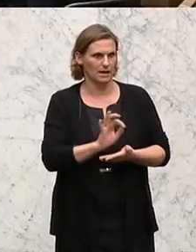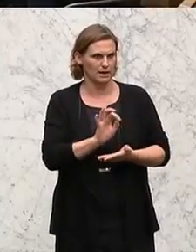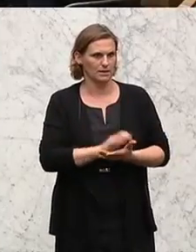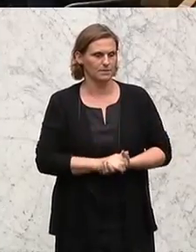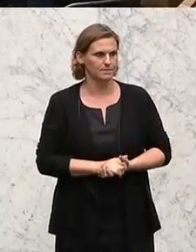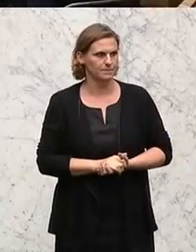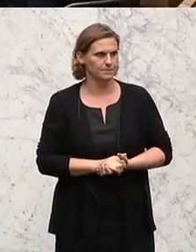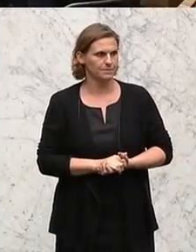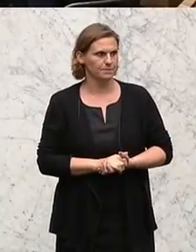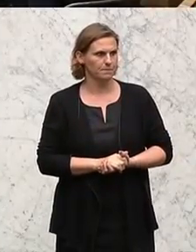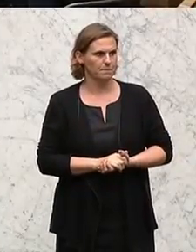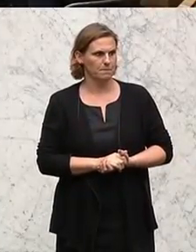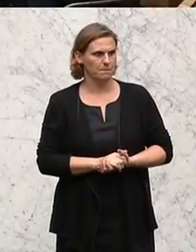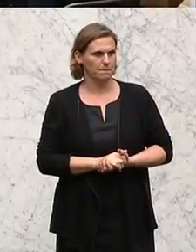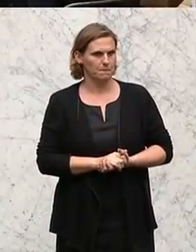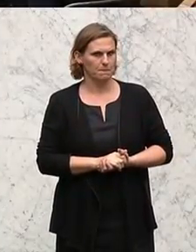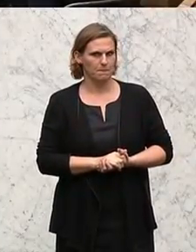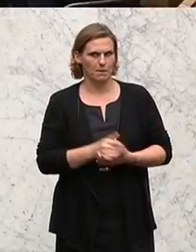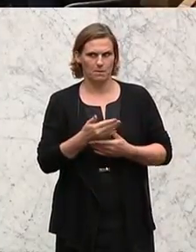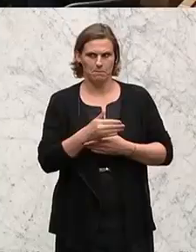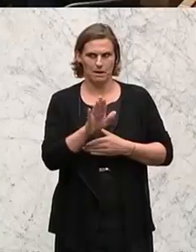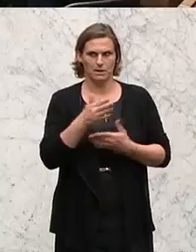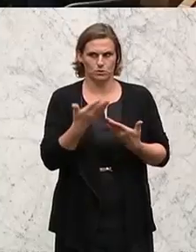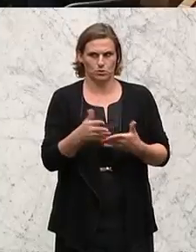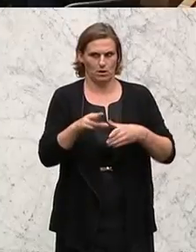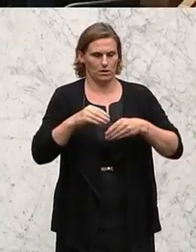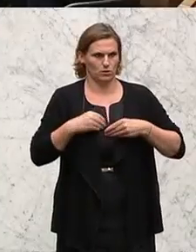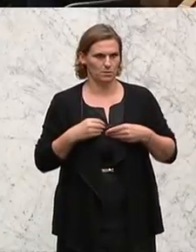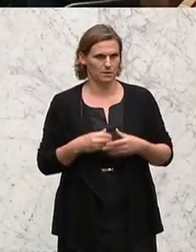Das ist mit Mehrheit so angenommen.